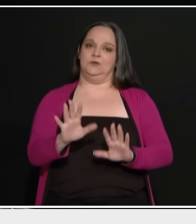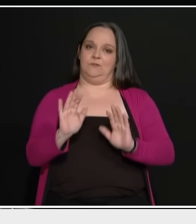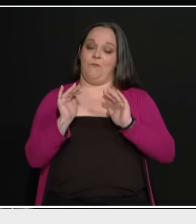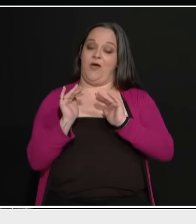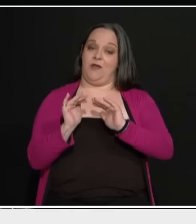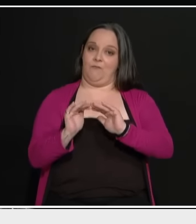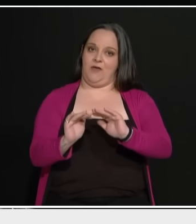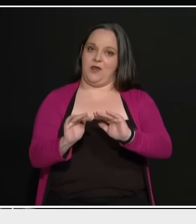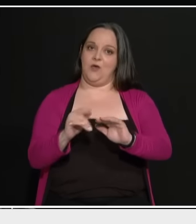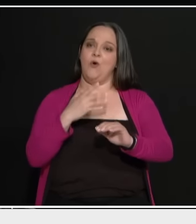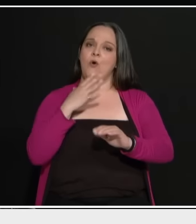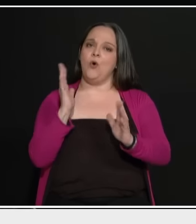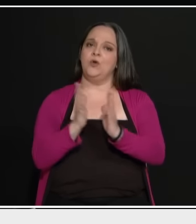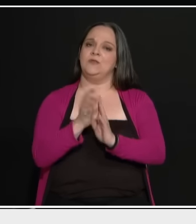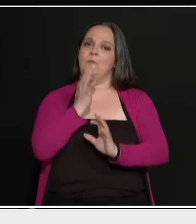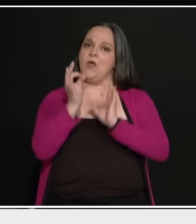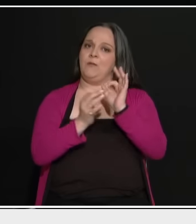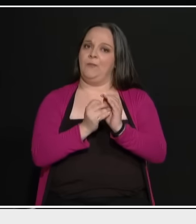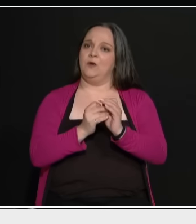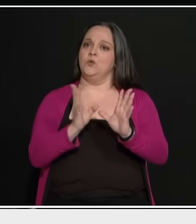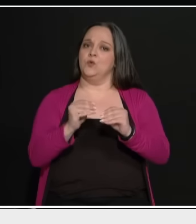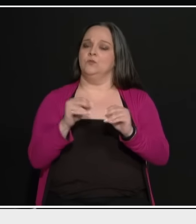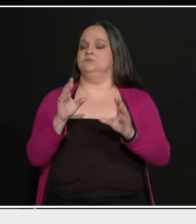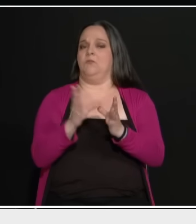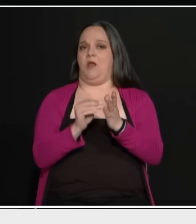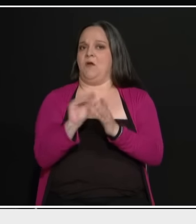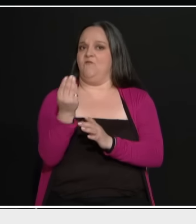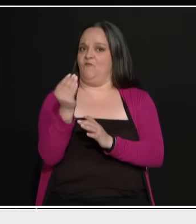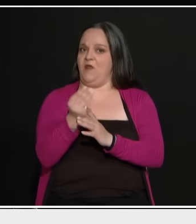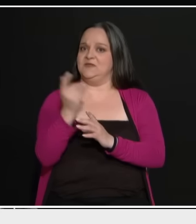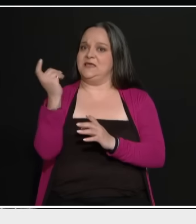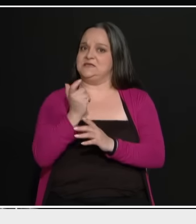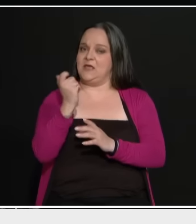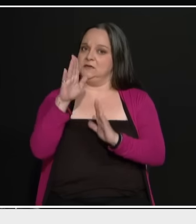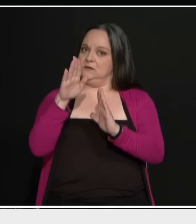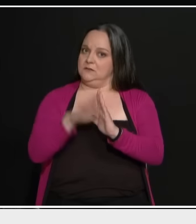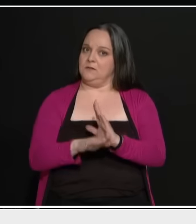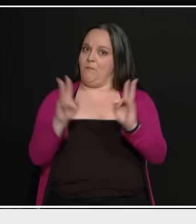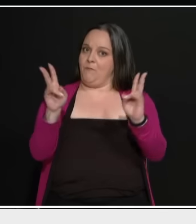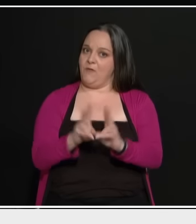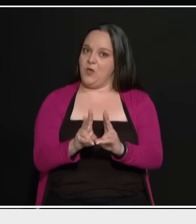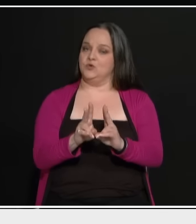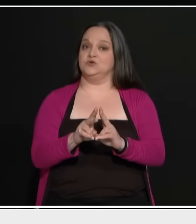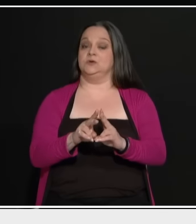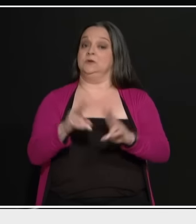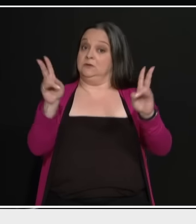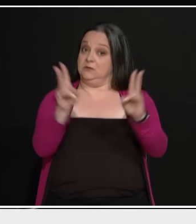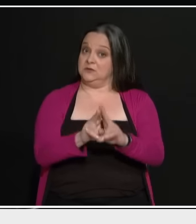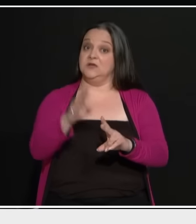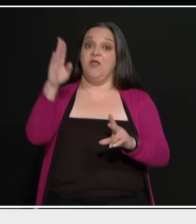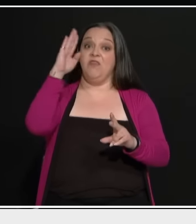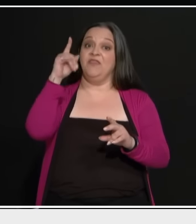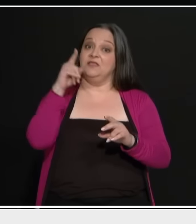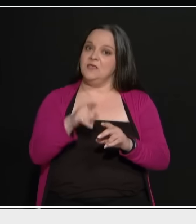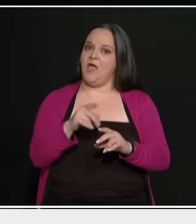για μείωση συντάξεων των πουλευτών, για μείωση της θητείας των πουλευτών σε δύο θητείες, δηλαδή να μειωθεί ο